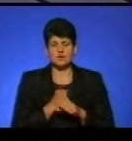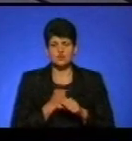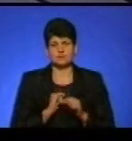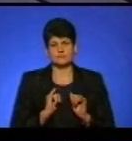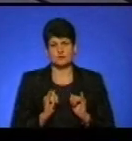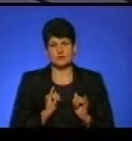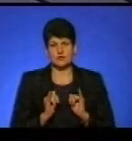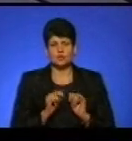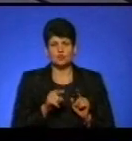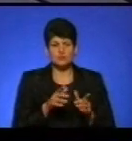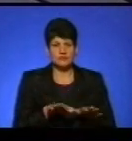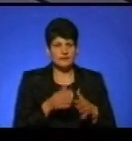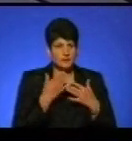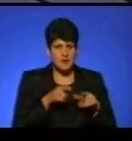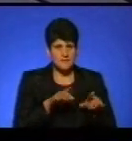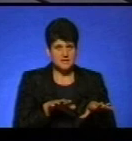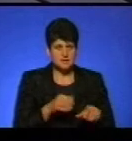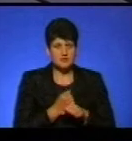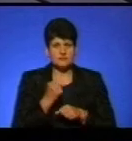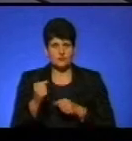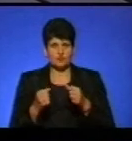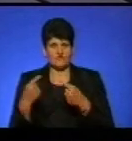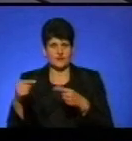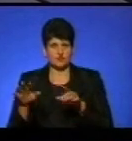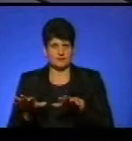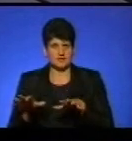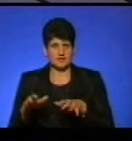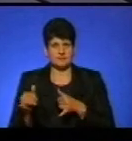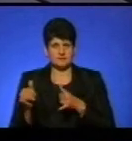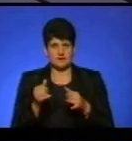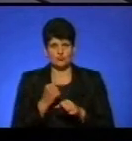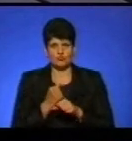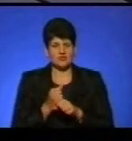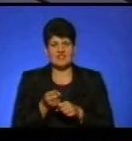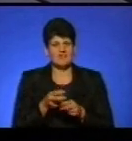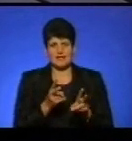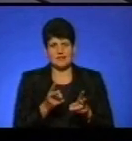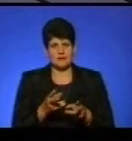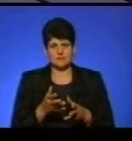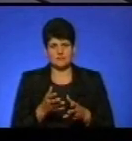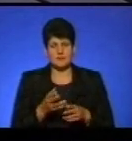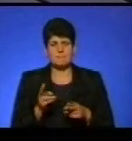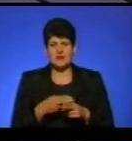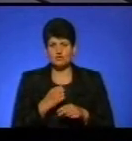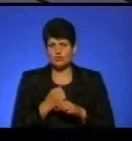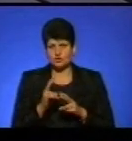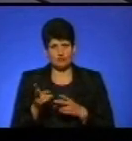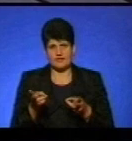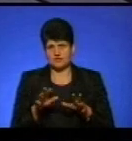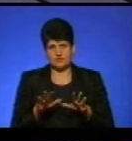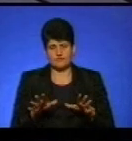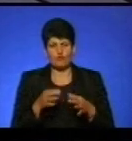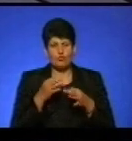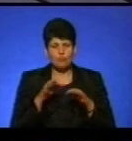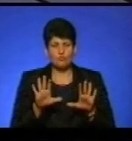якщо сьогодні тут немає місця, ми шукаємо інше місце, щоб працевлаштувати їх і забезпечити роботу, а не викинути десь на двір. Тобто, ніхто без роботи не залишиться? Так. Ми в любому